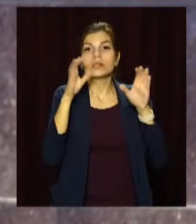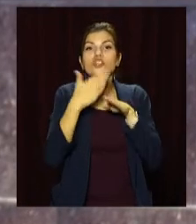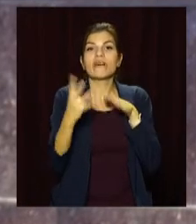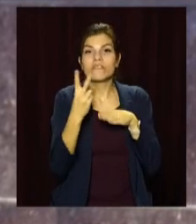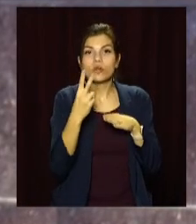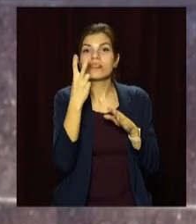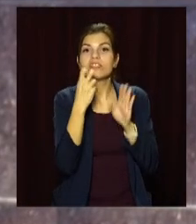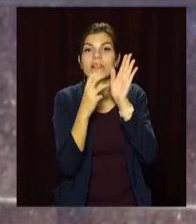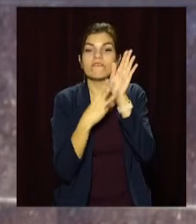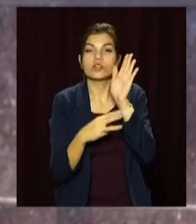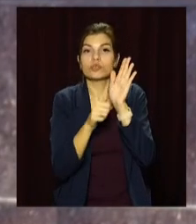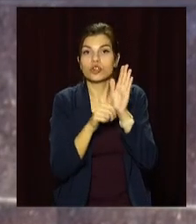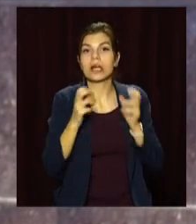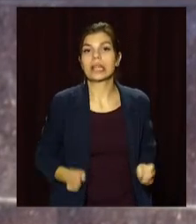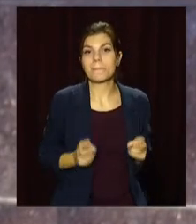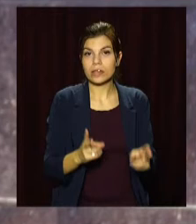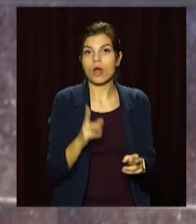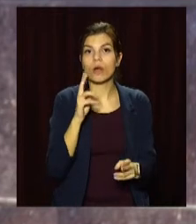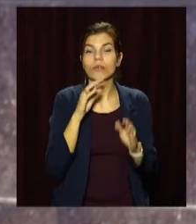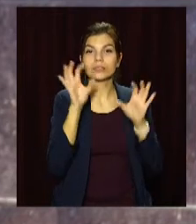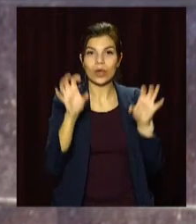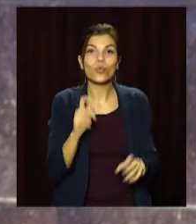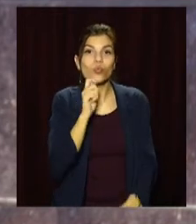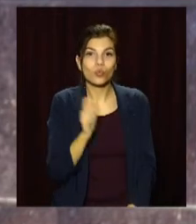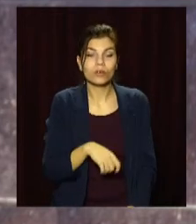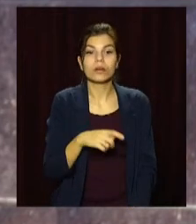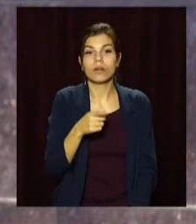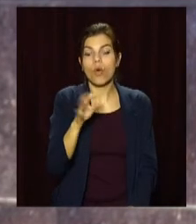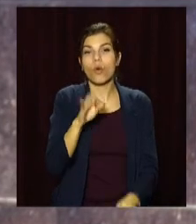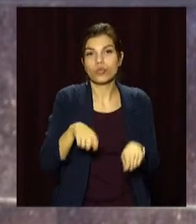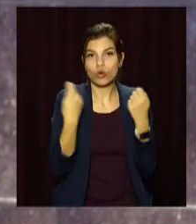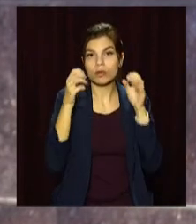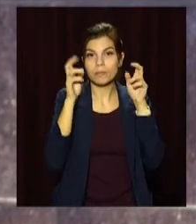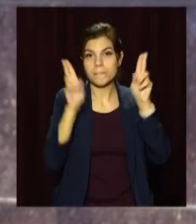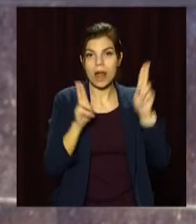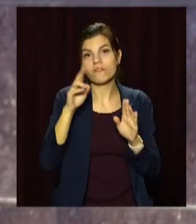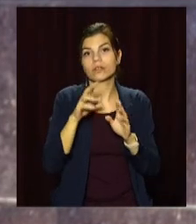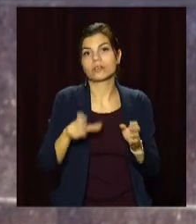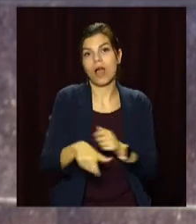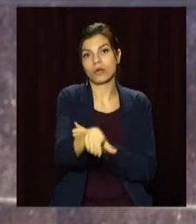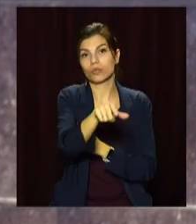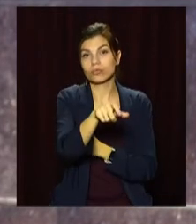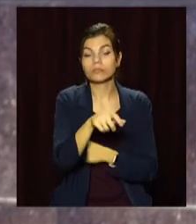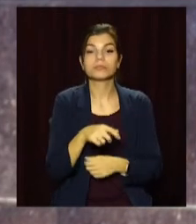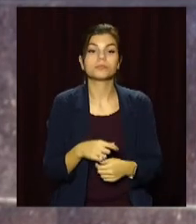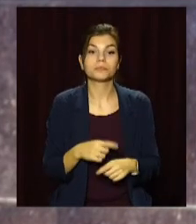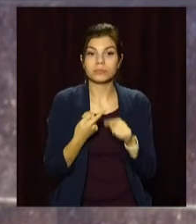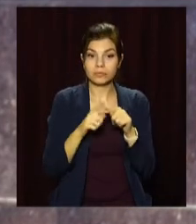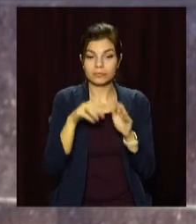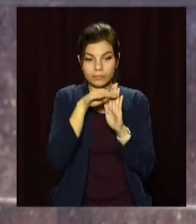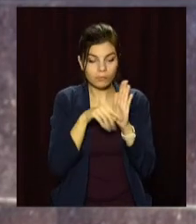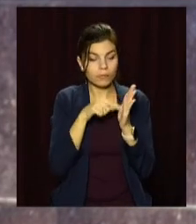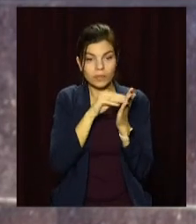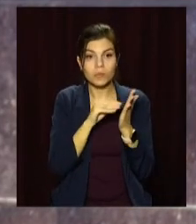2-й 286-ї статті Кримінального кодексу України, порушення правил безпеки дорожнього руху. Санкція 2-ї частини цієї статті